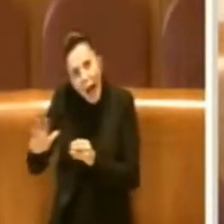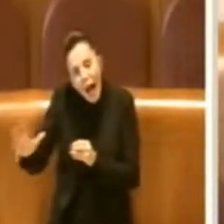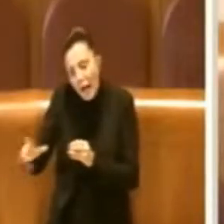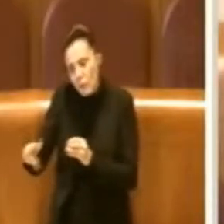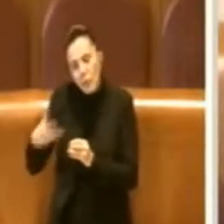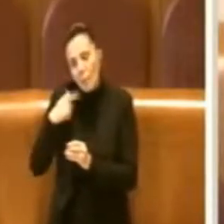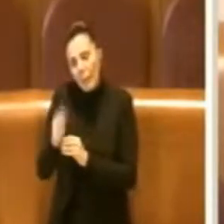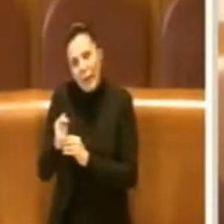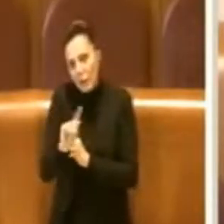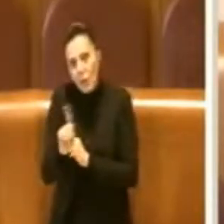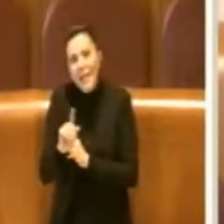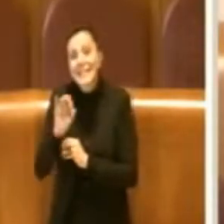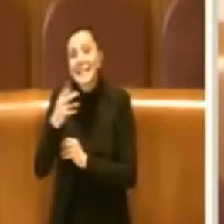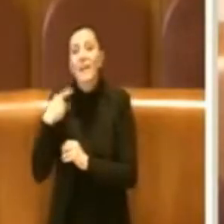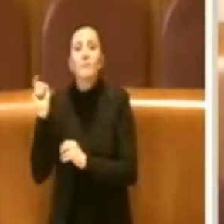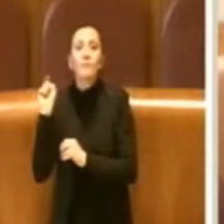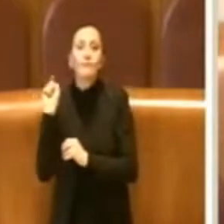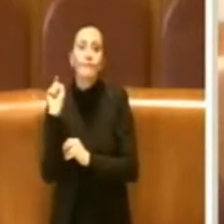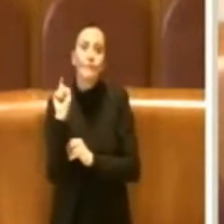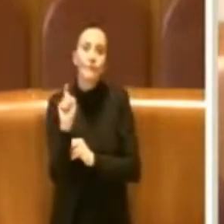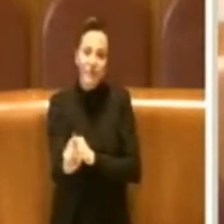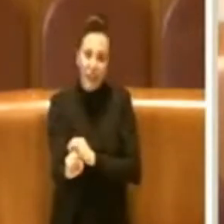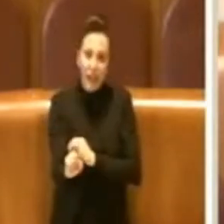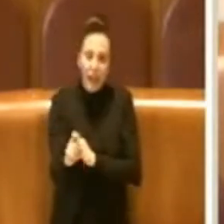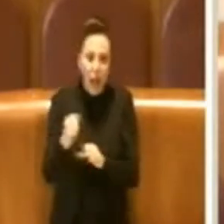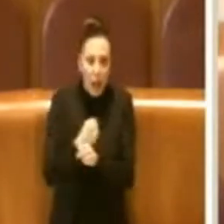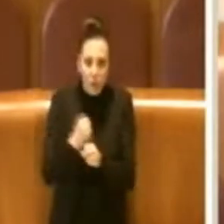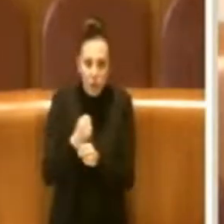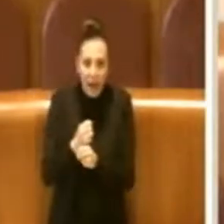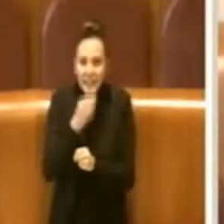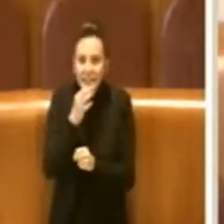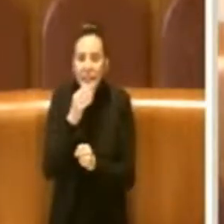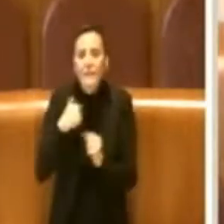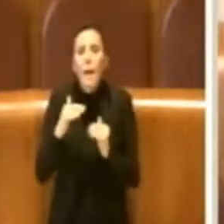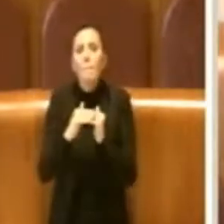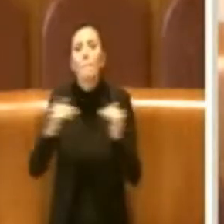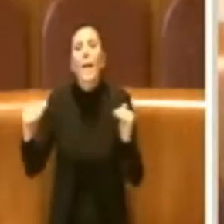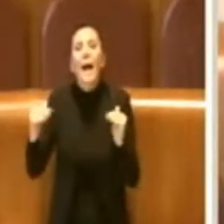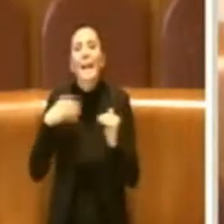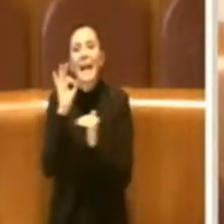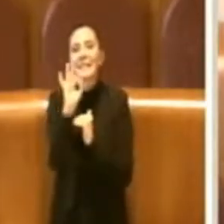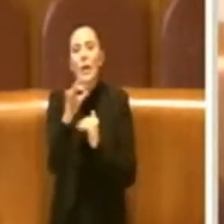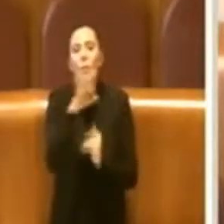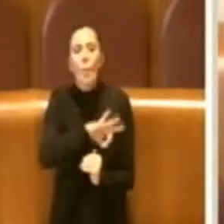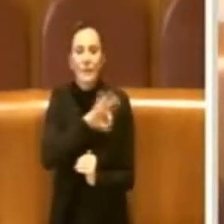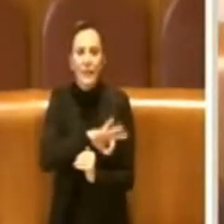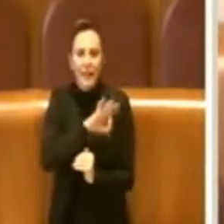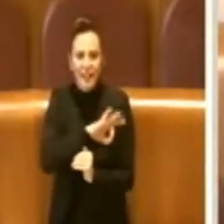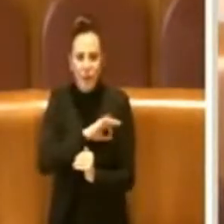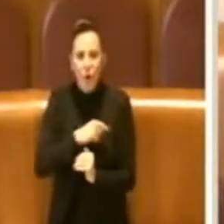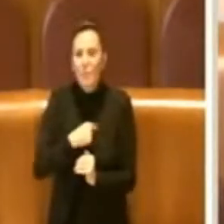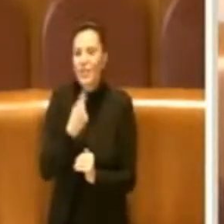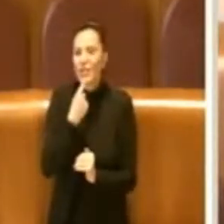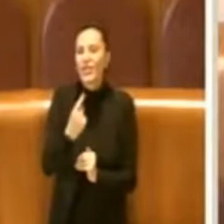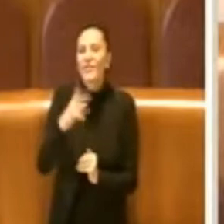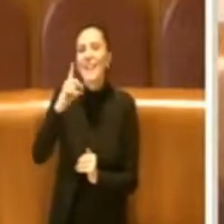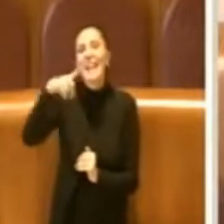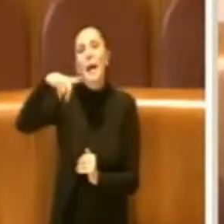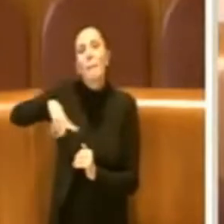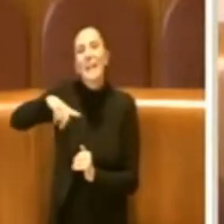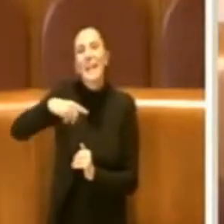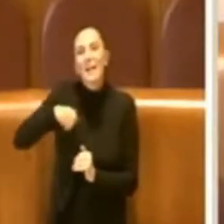viene a lavorare, il guadagno mensile è pari a zero, nessuna indennità. Come diceva la scorsa volta il consigliere De Priamo,